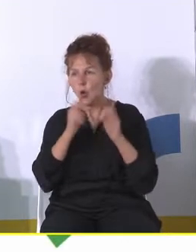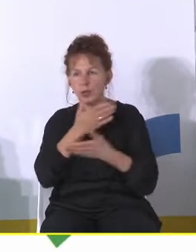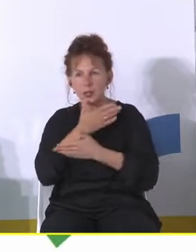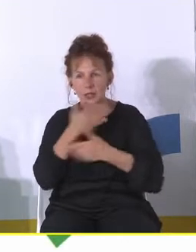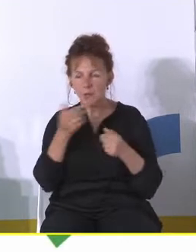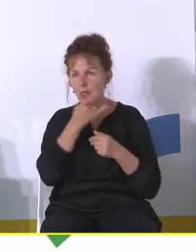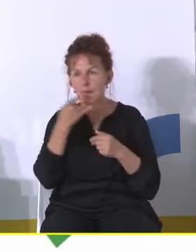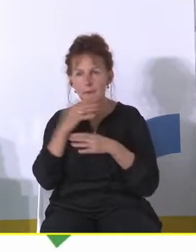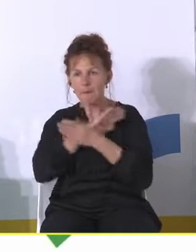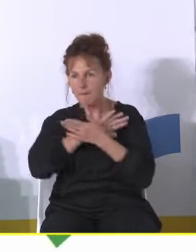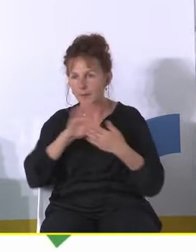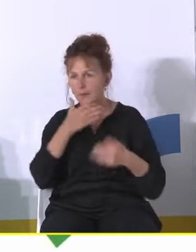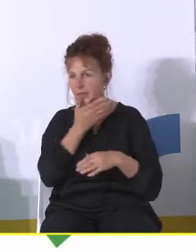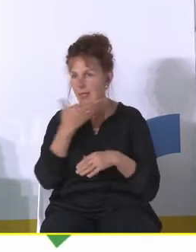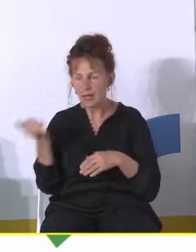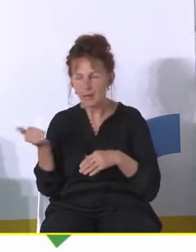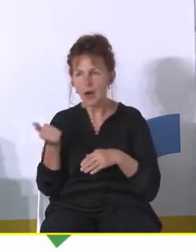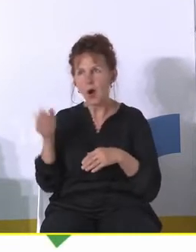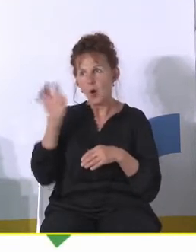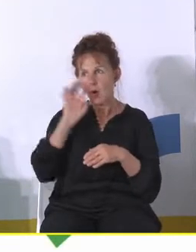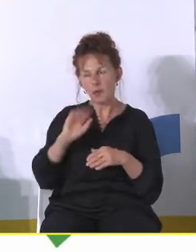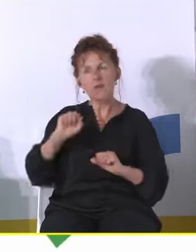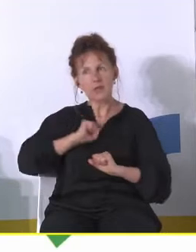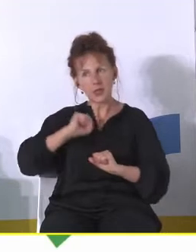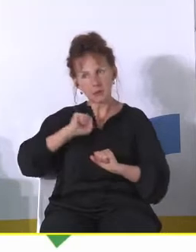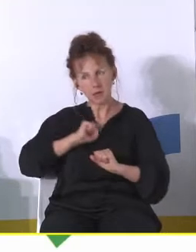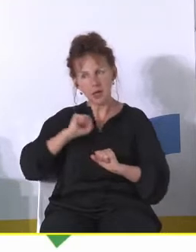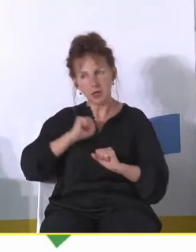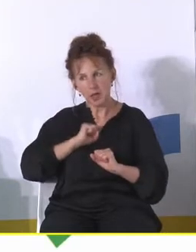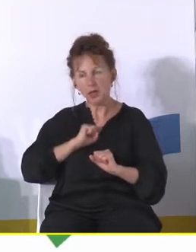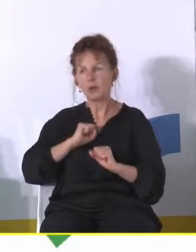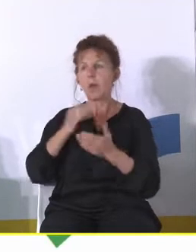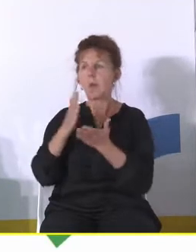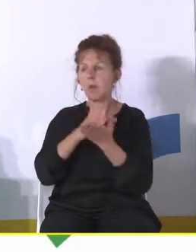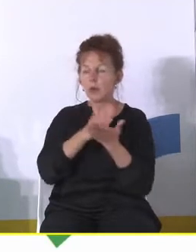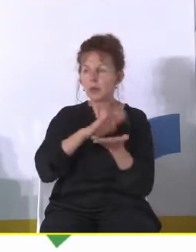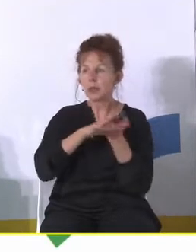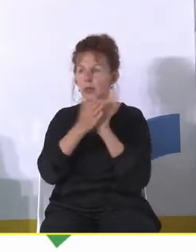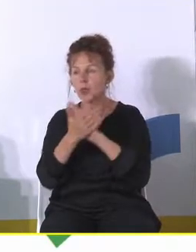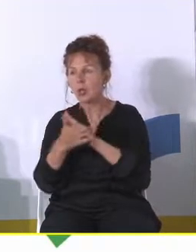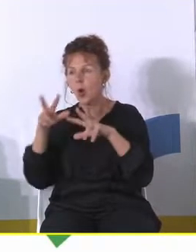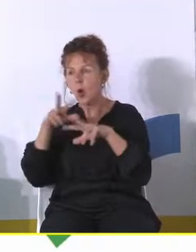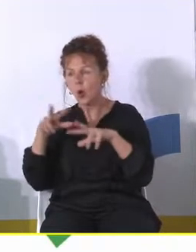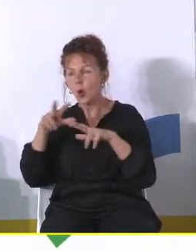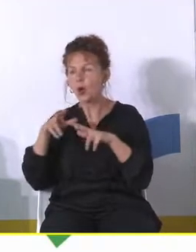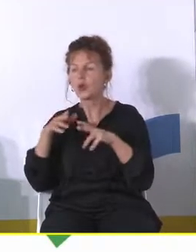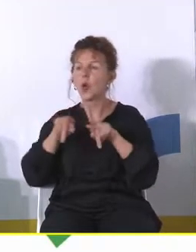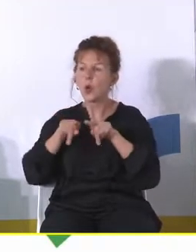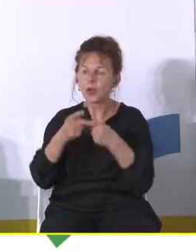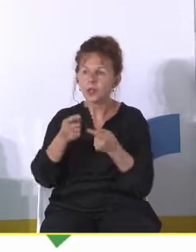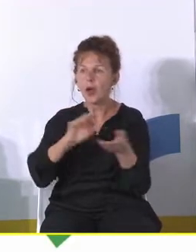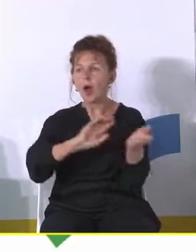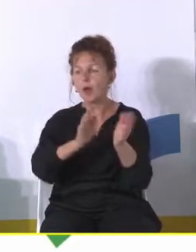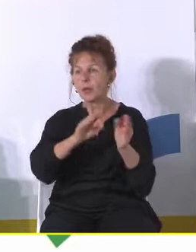obserwowałam naprawdę wspaniałe zjawiska takiego wzajemnego odciążania się rodzin przez organizowanie opieki